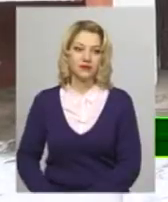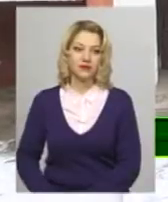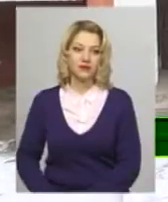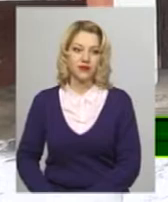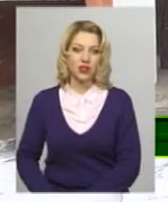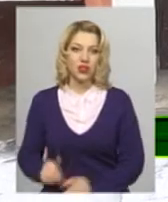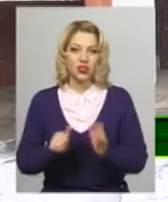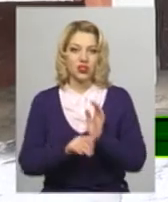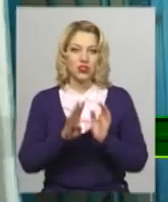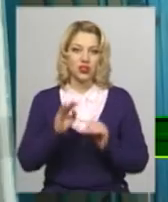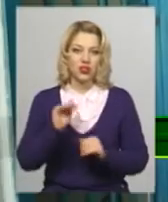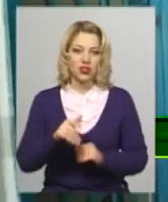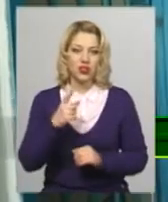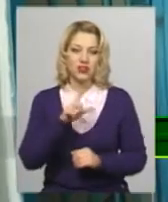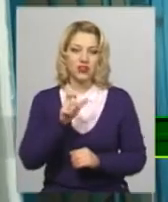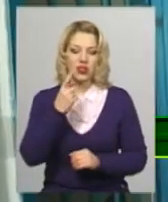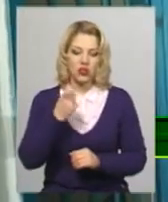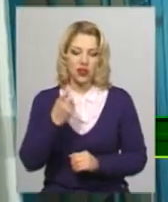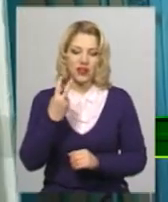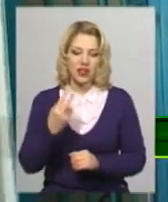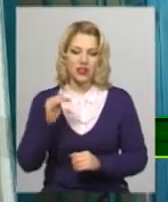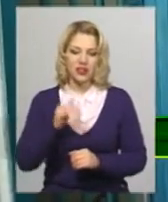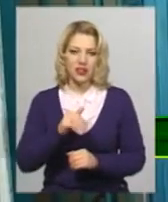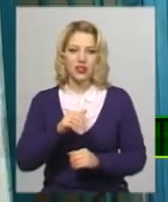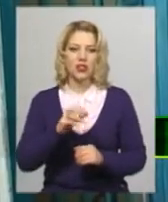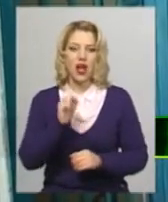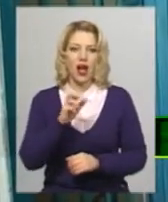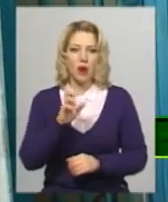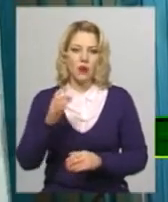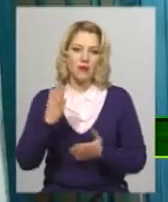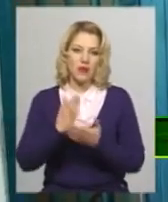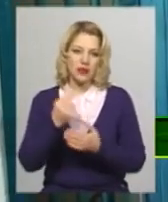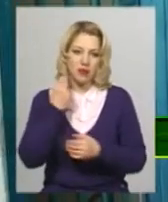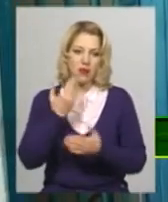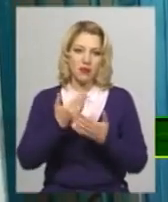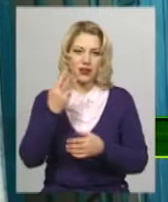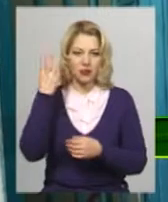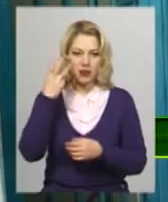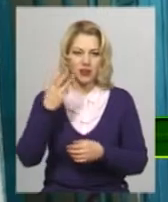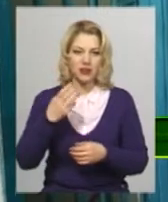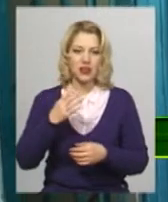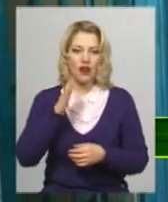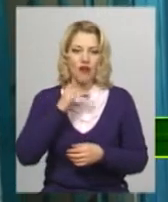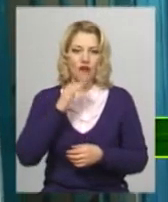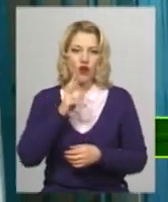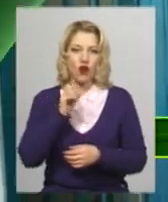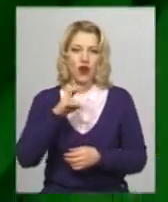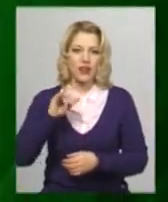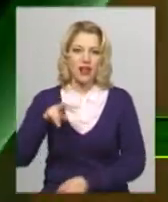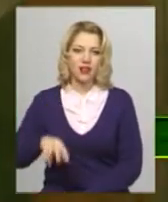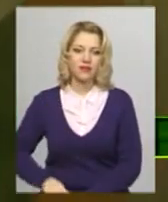64 тисячі зі 112 тисяч абонентів мають заборгованість перед Хмельницькводоканал, як підприємство бореться з боржниками.